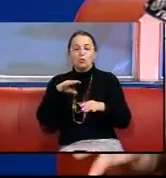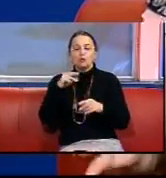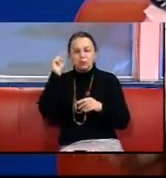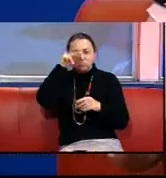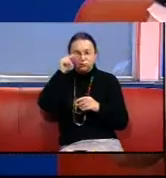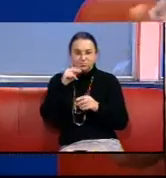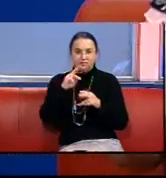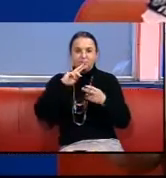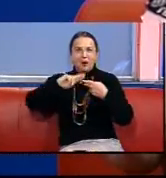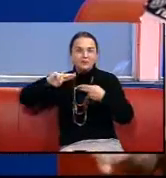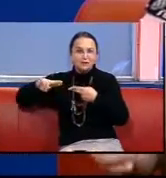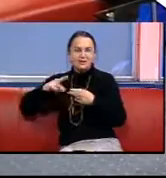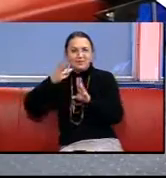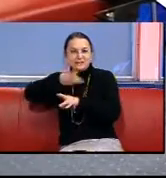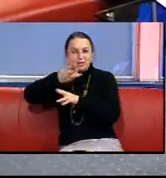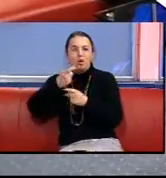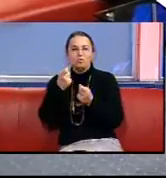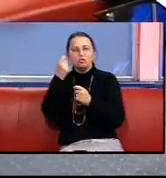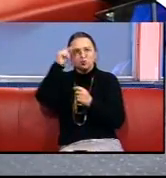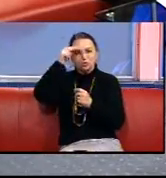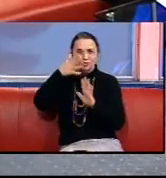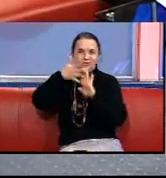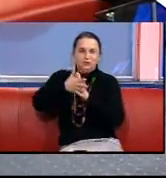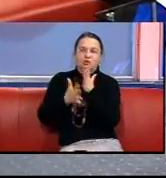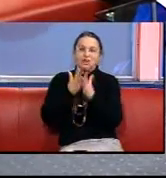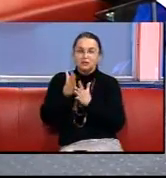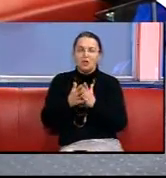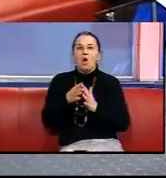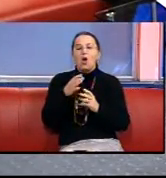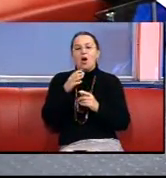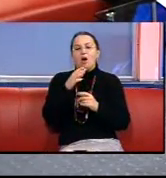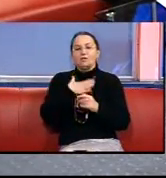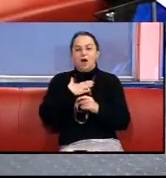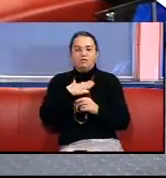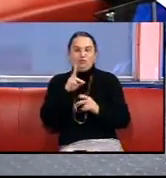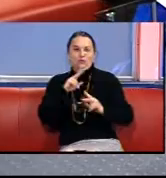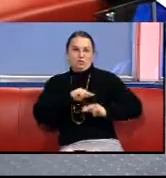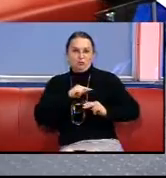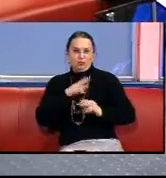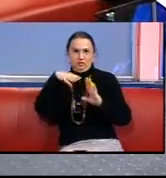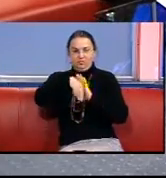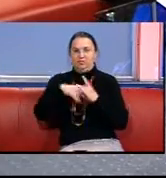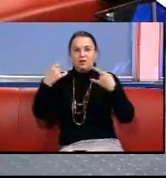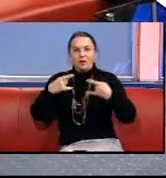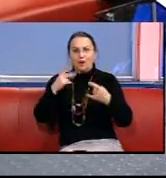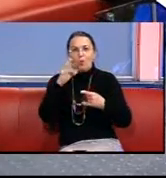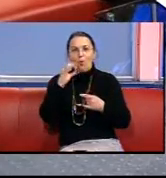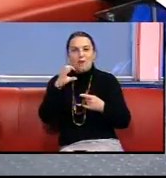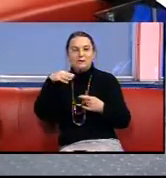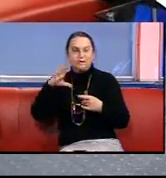Трішечки? Трішечки, але вони можуть подякувати Вони можуть привітати один одного